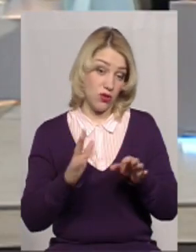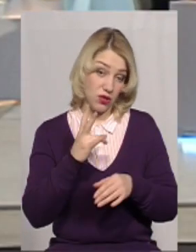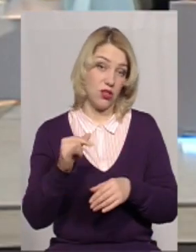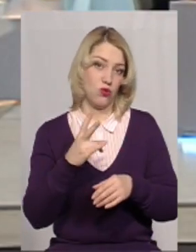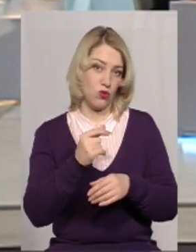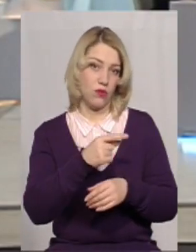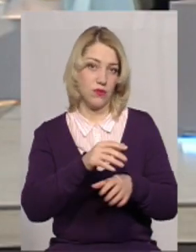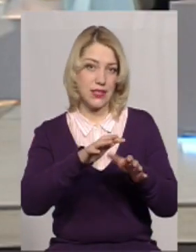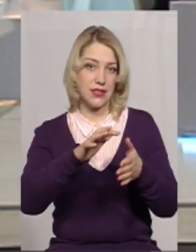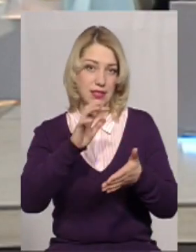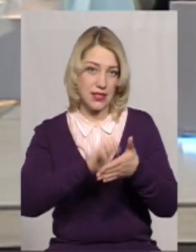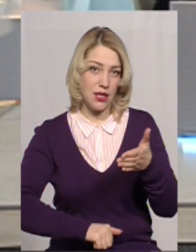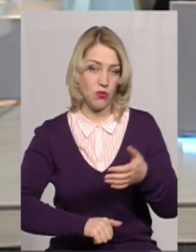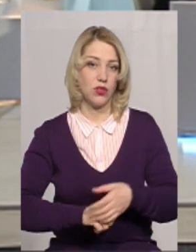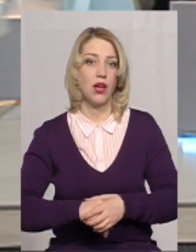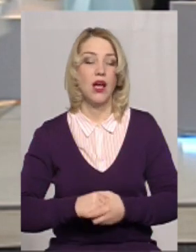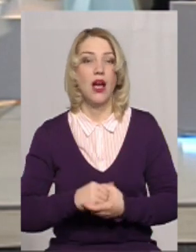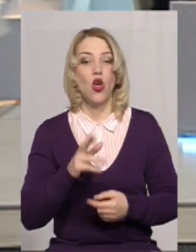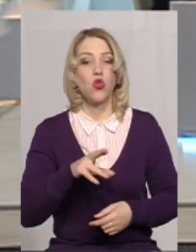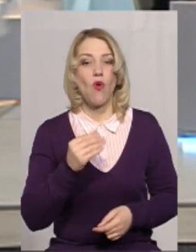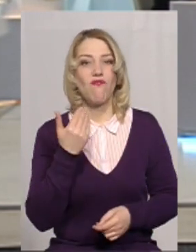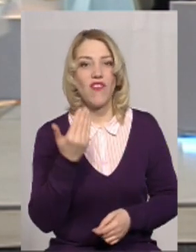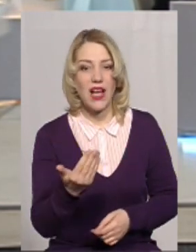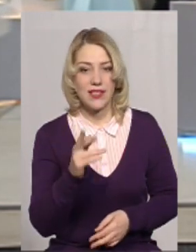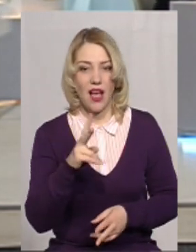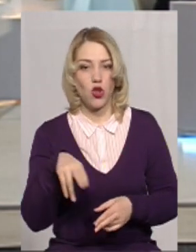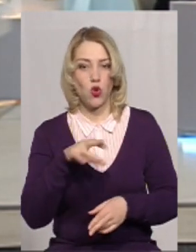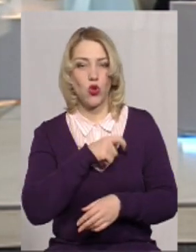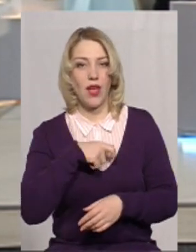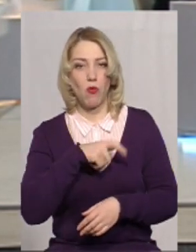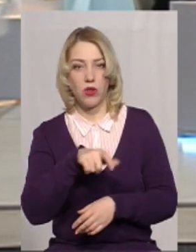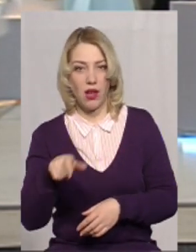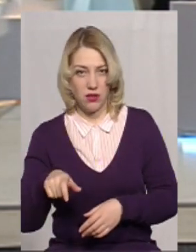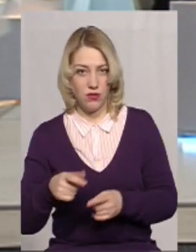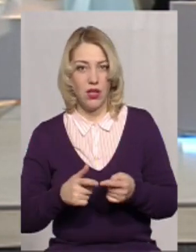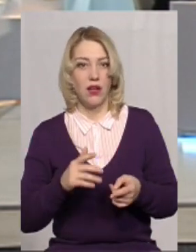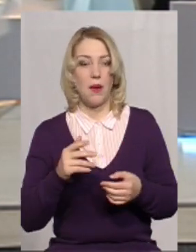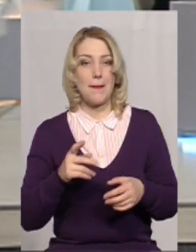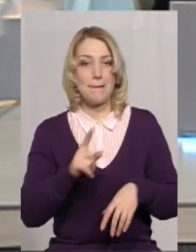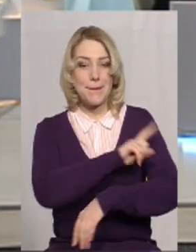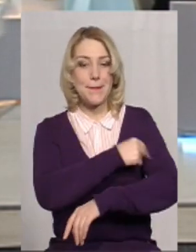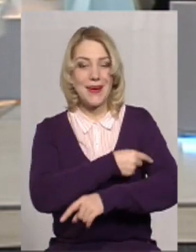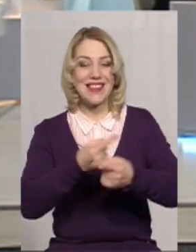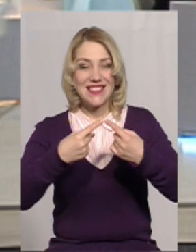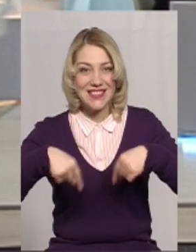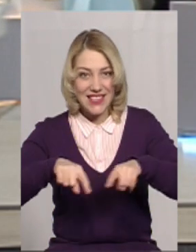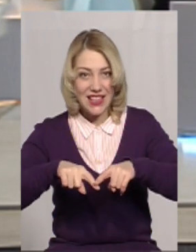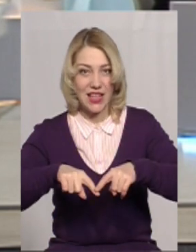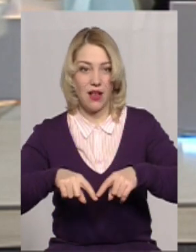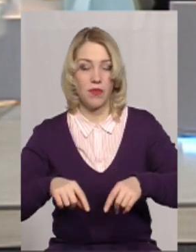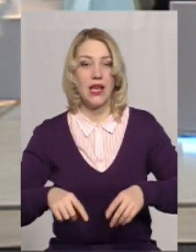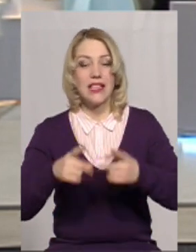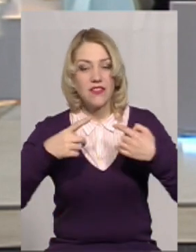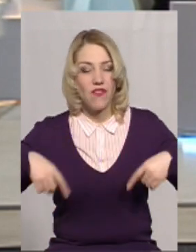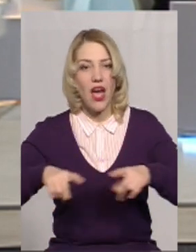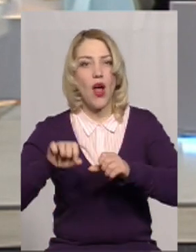зніметься. До вас, як до депутатів, медицина цього року, сфера охорони здоров